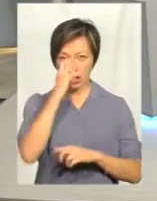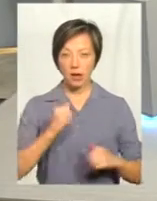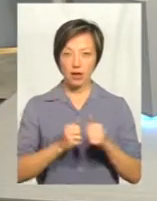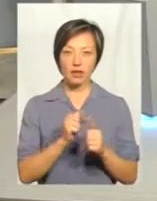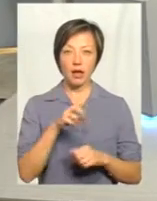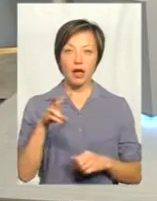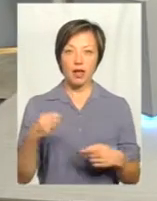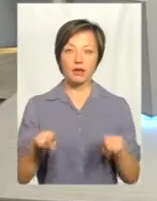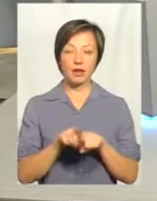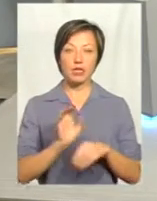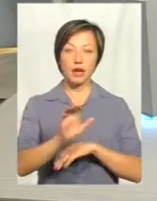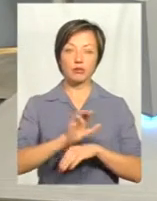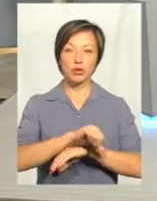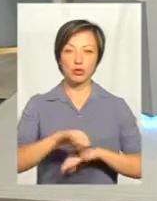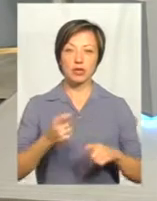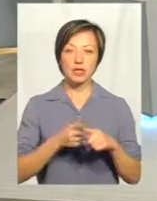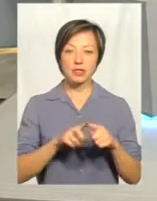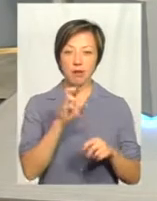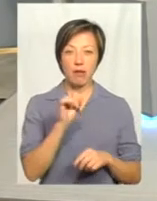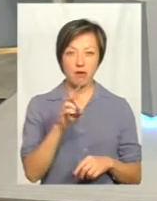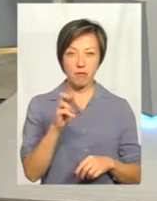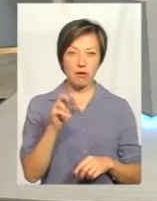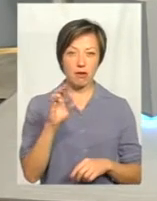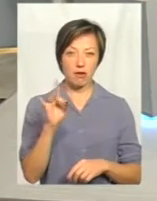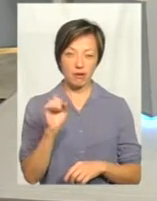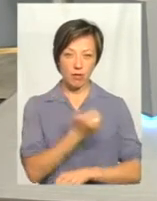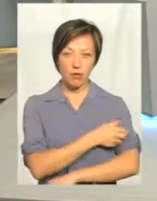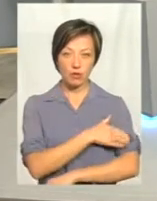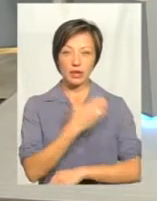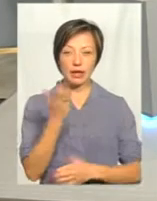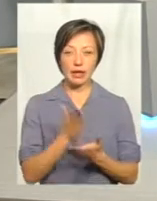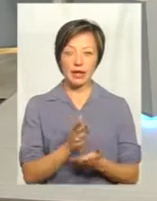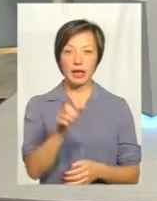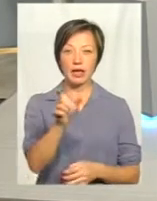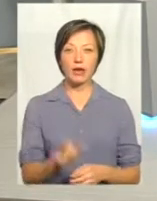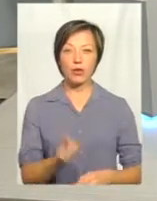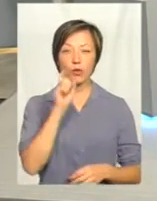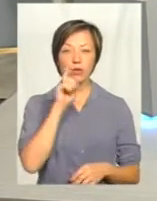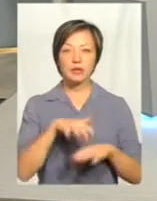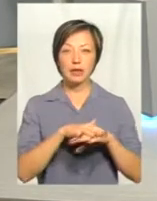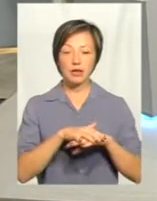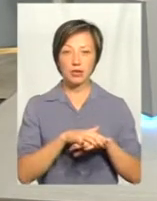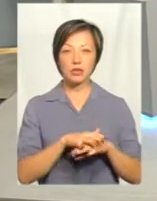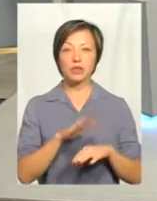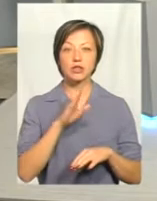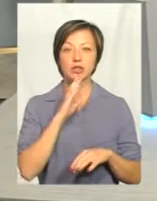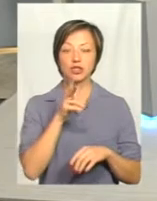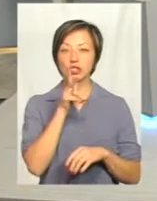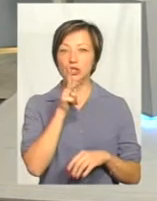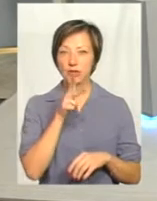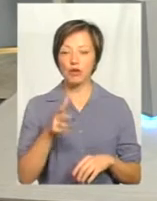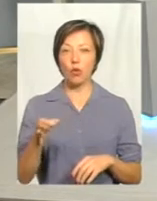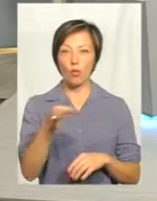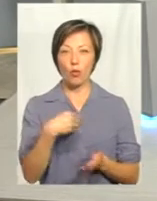але теж експортують. Бо ця Барбара, яка була тільки що згадана в сюжеті, вона є клієнткою українського ринку. Вона з Чернівеччини